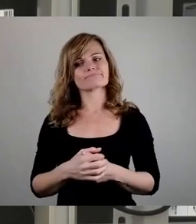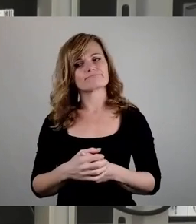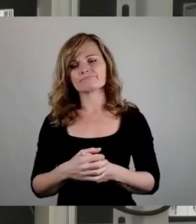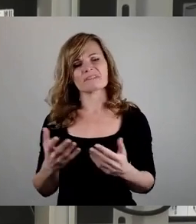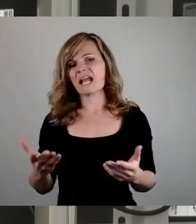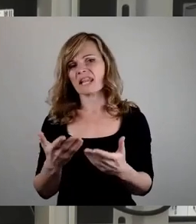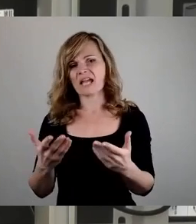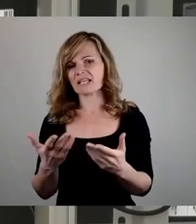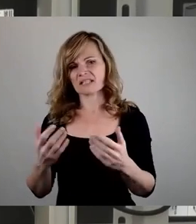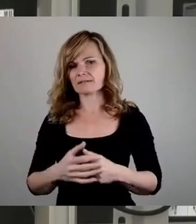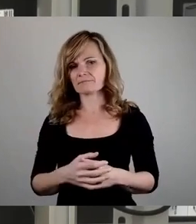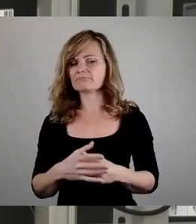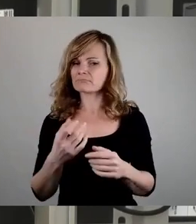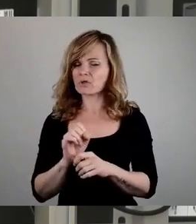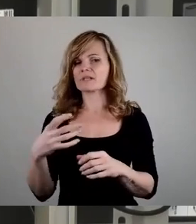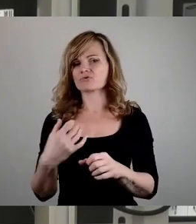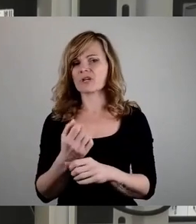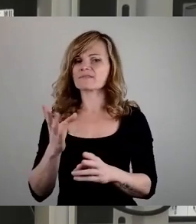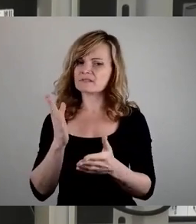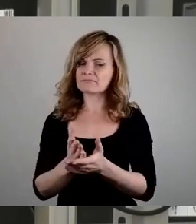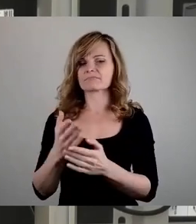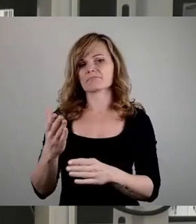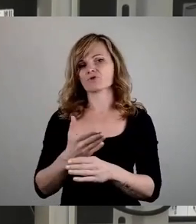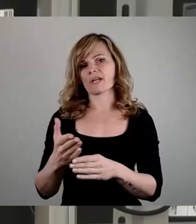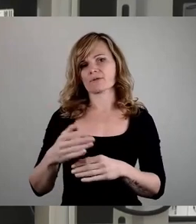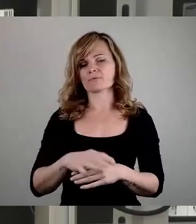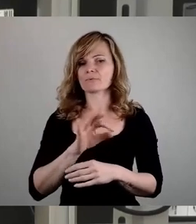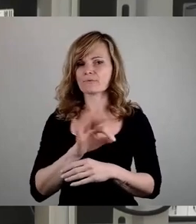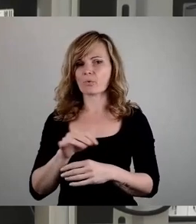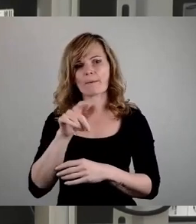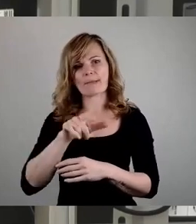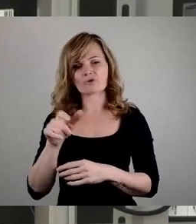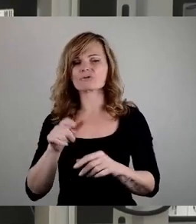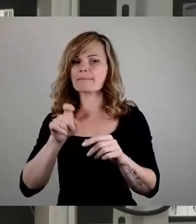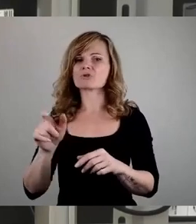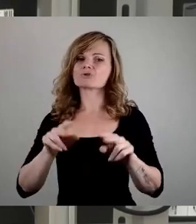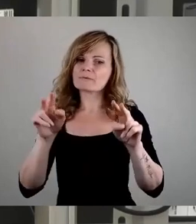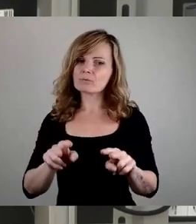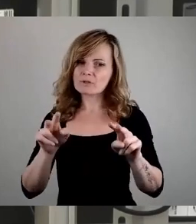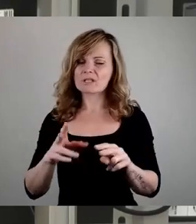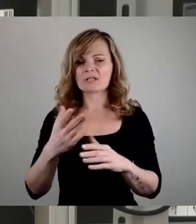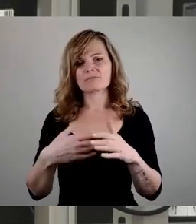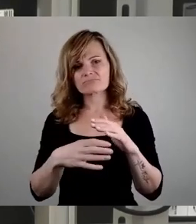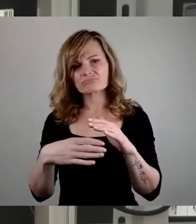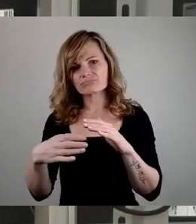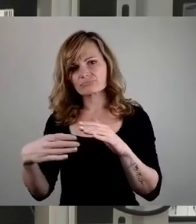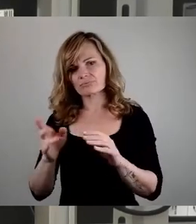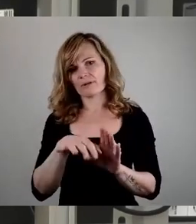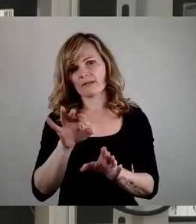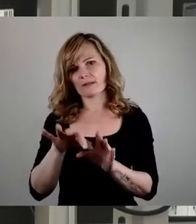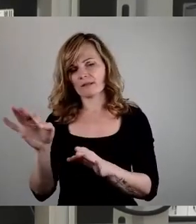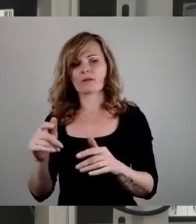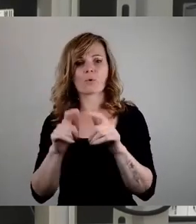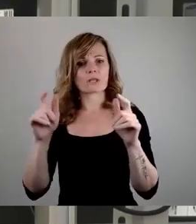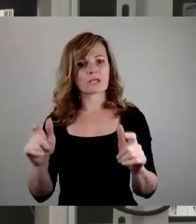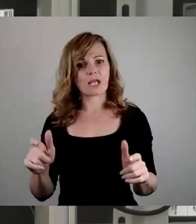sie getroffen, um Menschen hier menschenwürdig unterzubringen. In kleineren Containerstandorten, es wurde gesagt, auf maximal zwei Jahre.